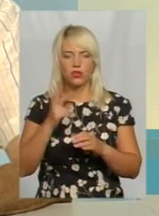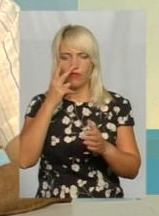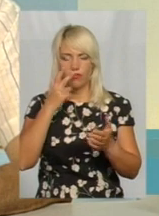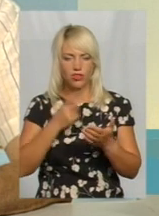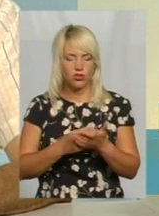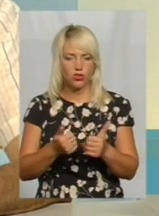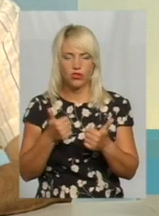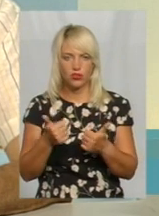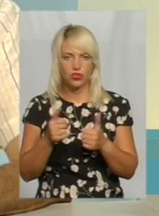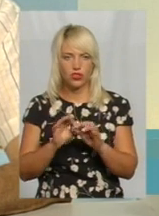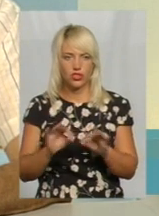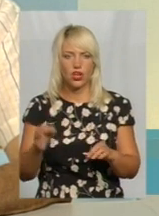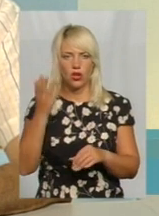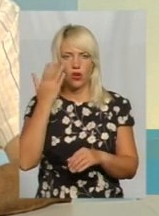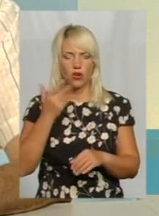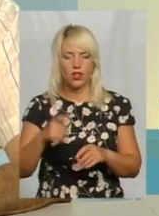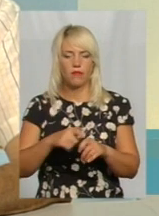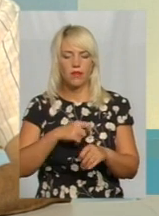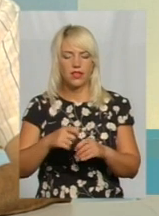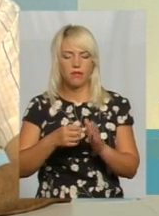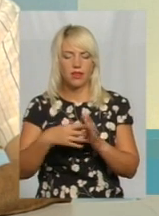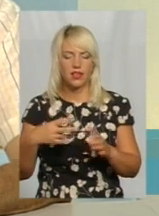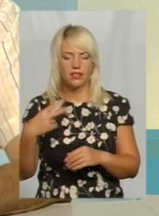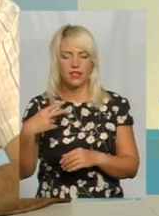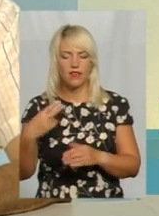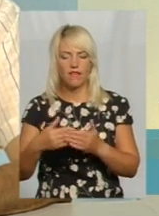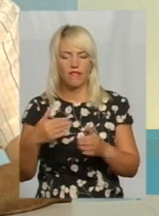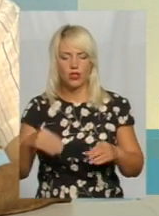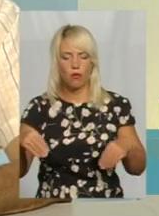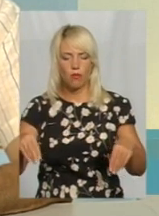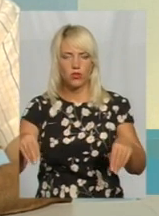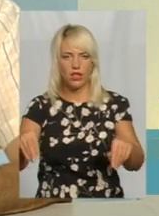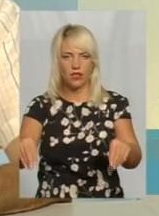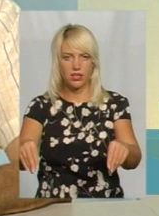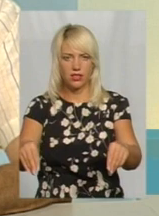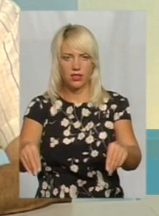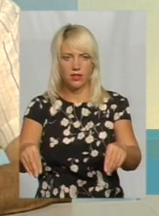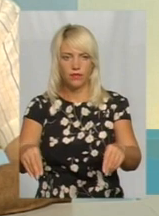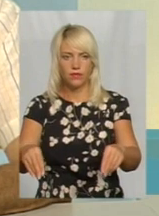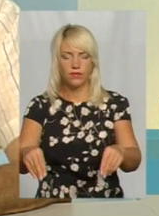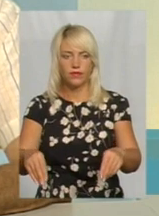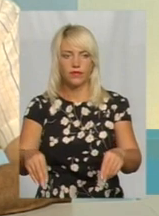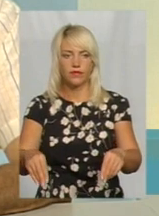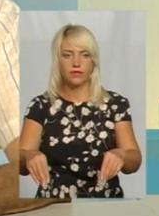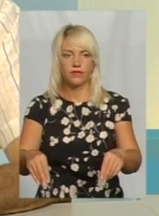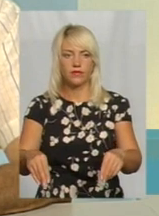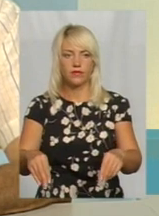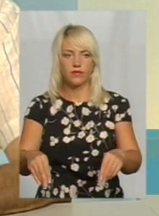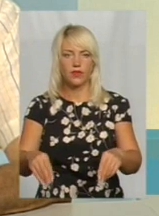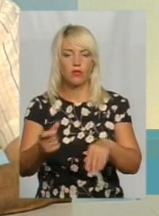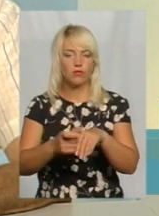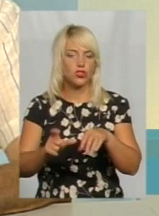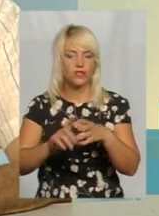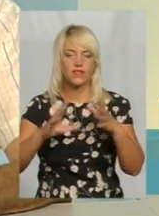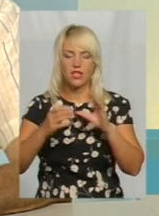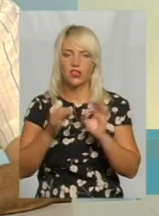метрів 15-20 від посадки в сільгосугіддя взагалі нічого не росте.